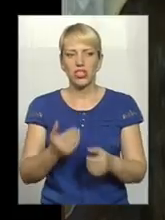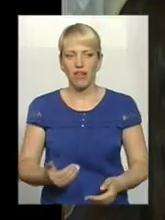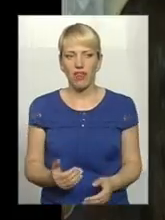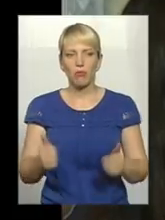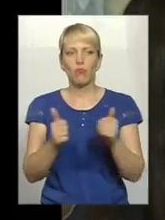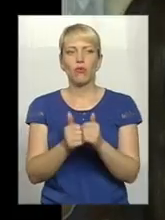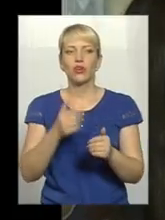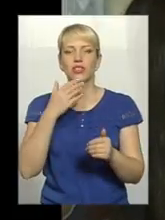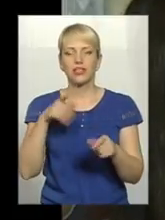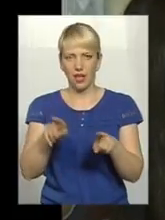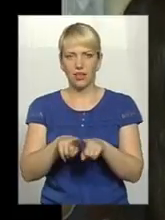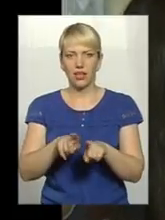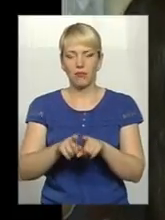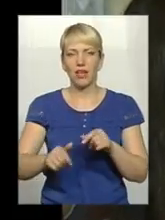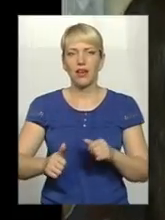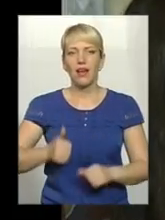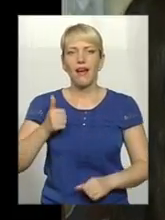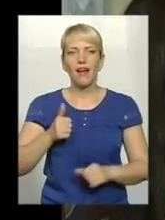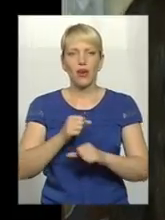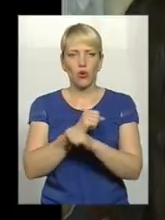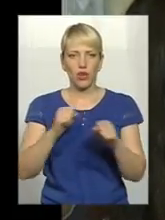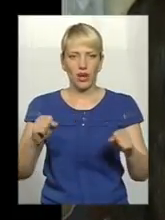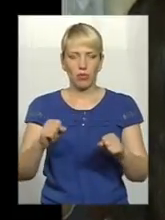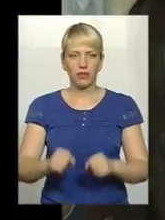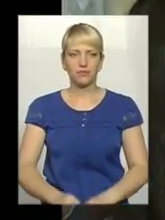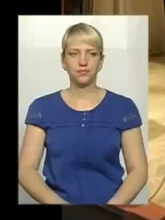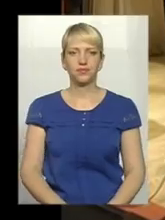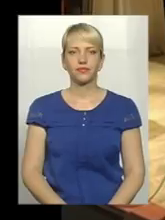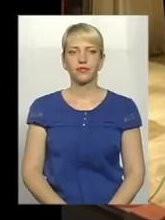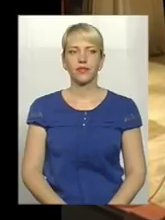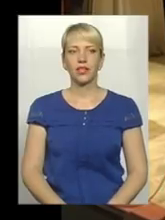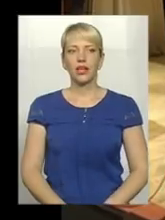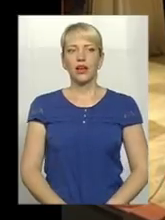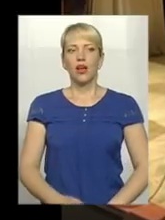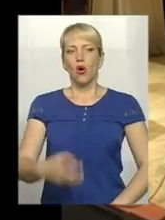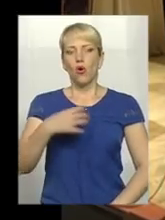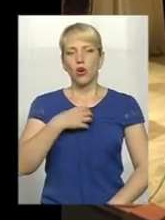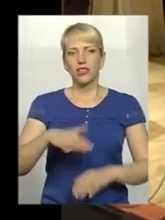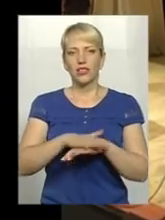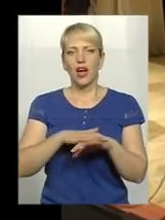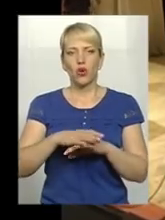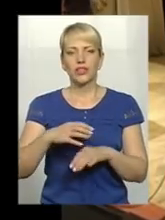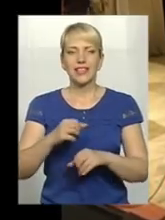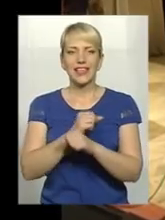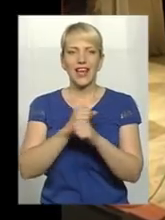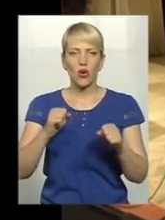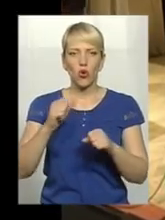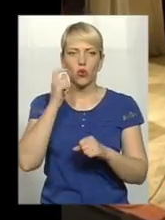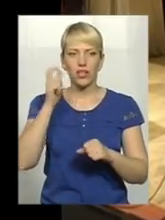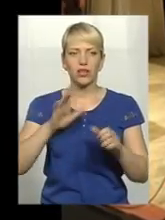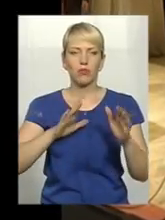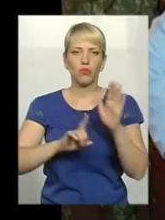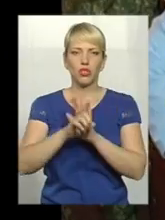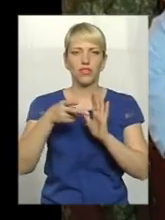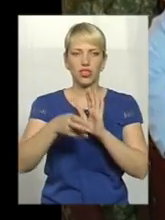героями. І це епоха героїв, захисників нашої України. Орден народний герой України був започаткований у 2015